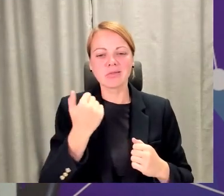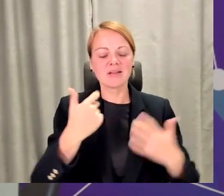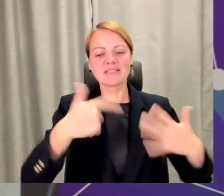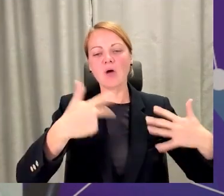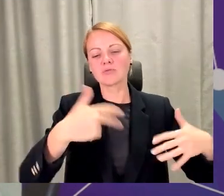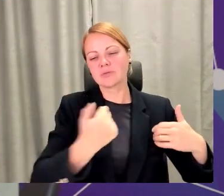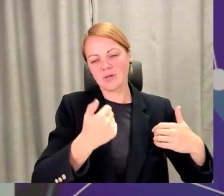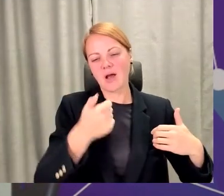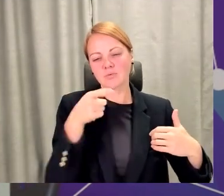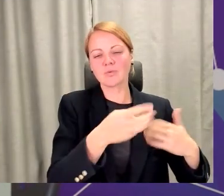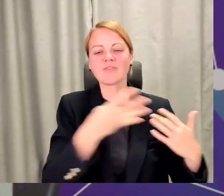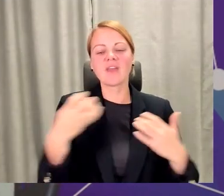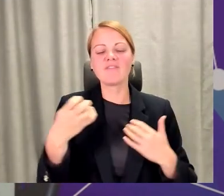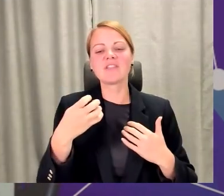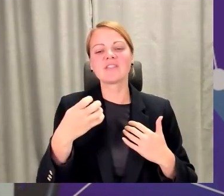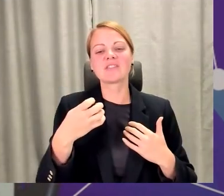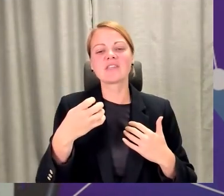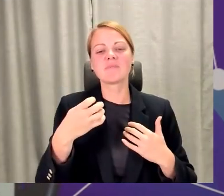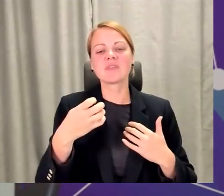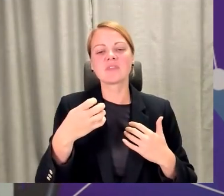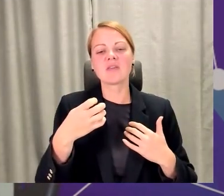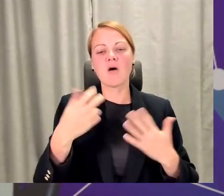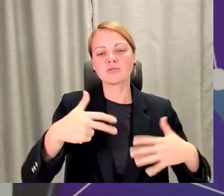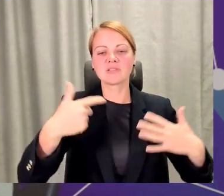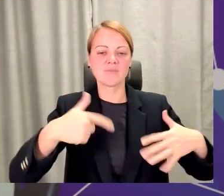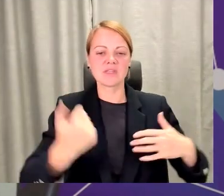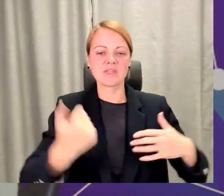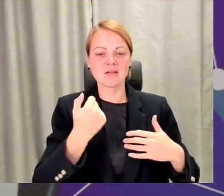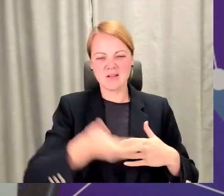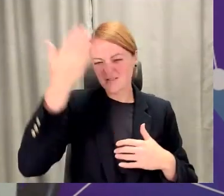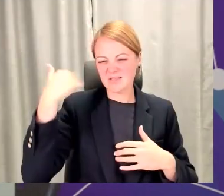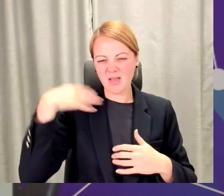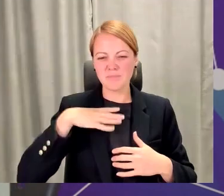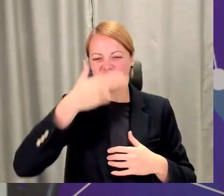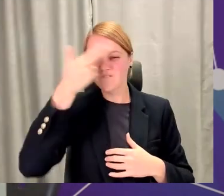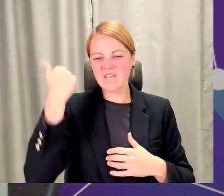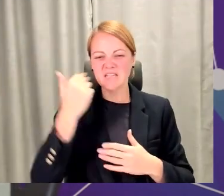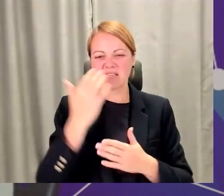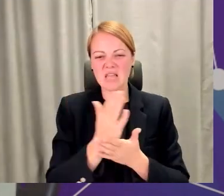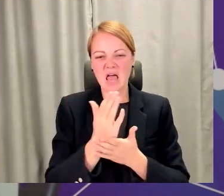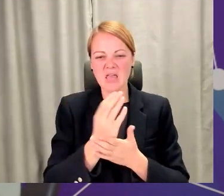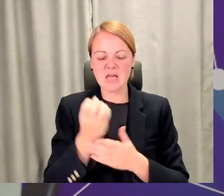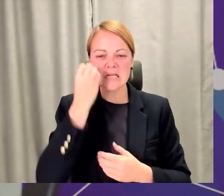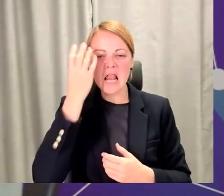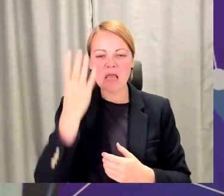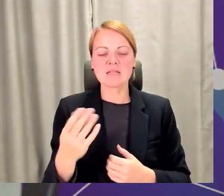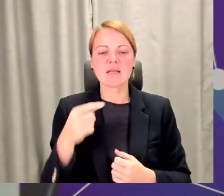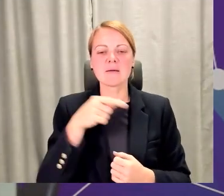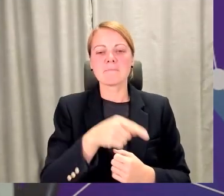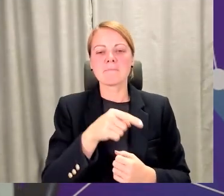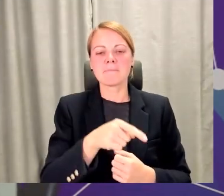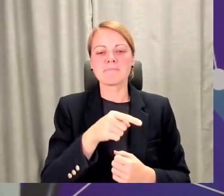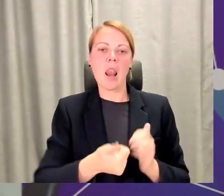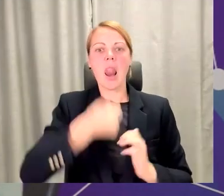izglītību tik ļoti sen, viņi noteikti nebūs labākā pozīcijā, ja viņa